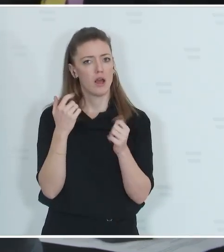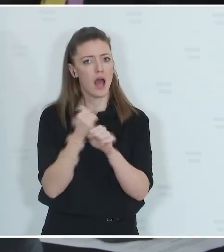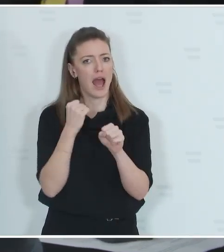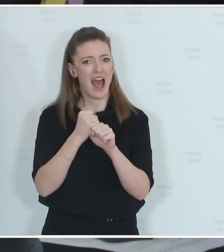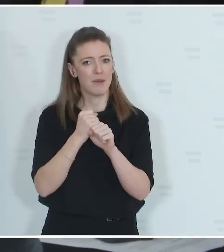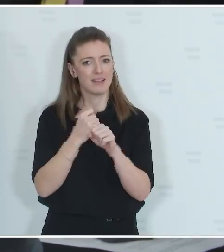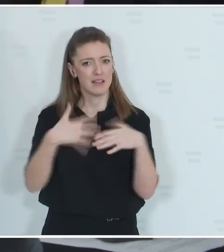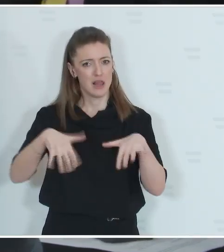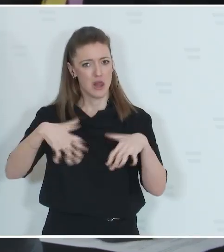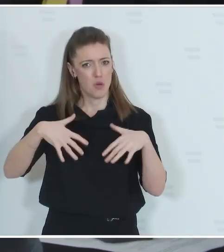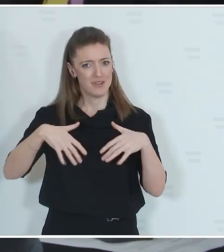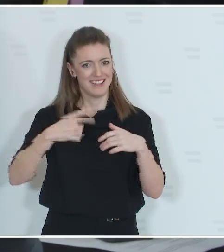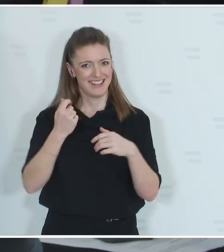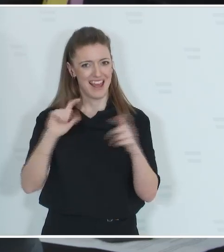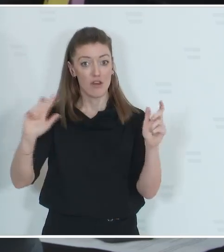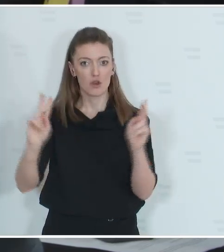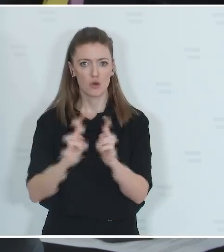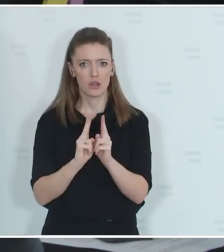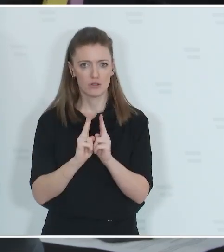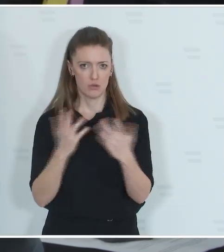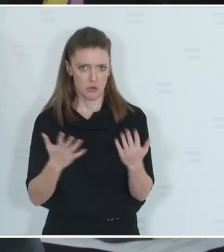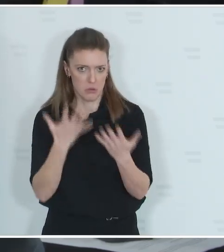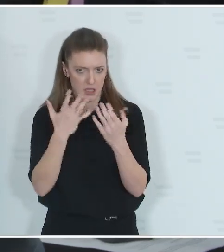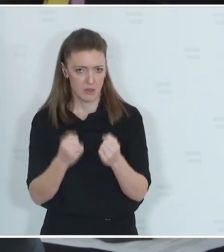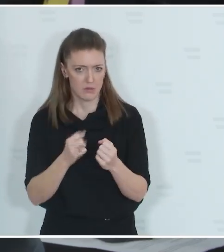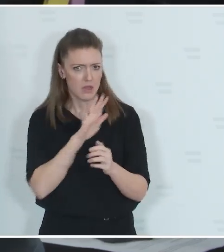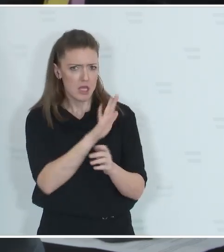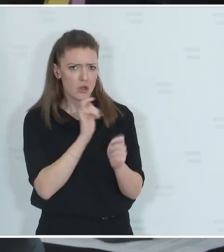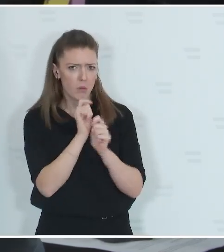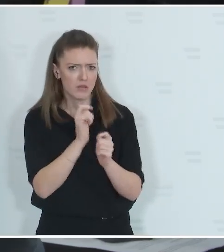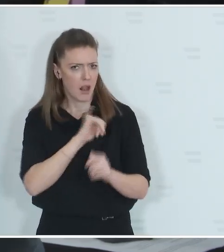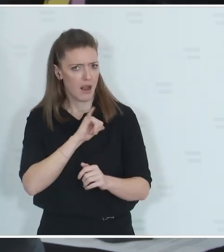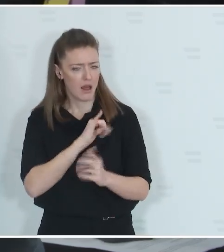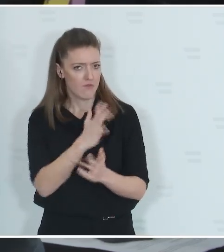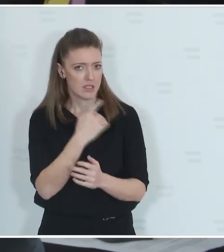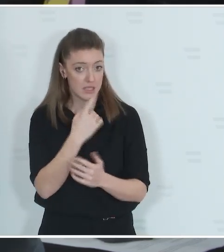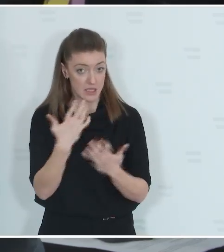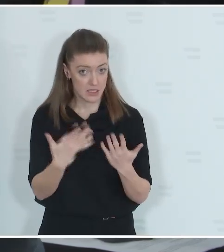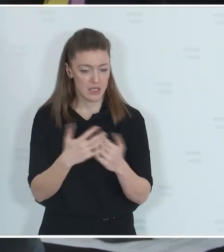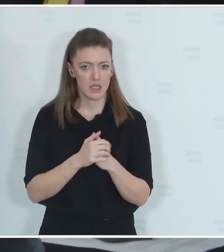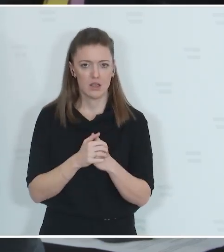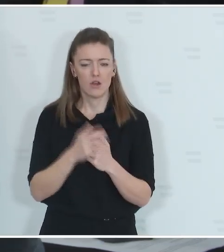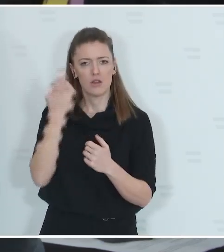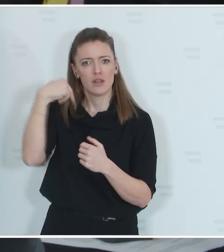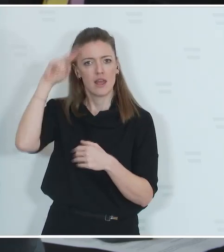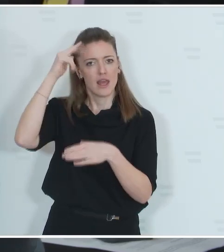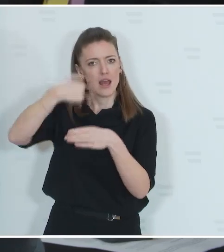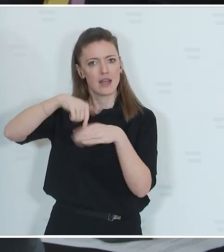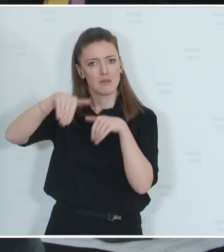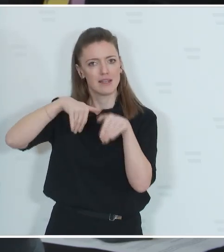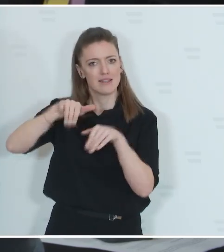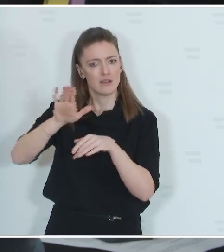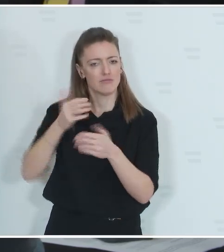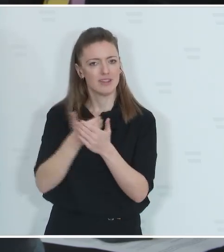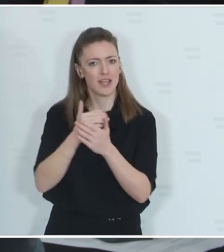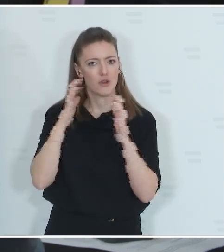Arbeitslosengeldes hinausläuft. Da würde mich Ihr Kommentar als Sozialminister interessieren. Und Herr Innenminister, als ÖVP-Vertreter,